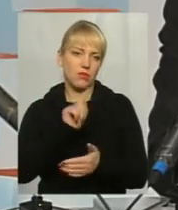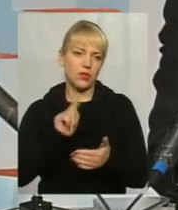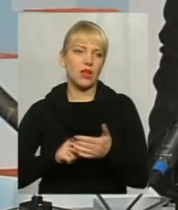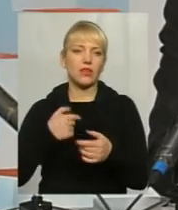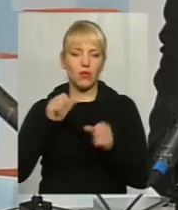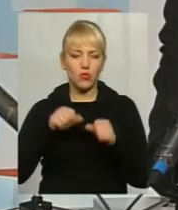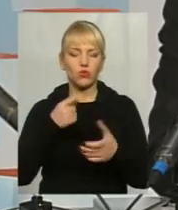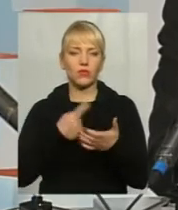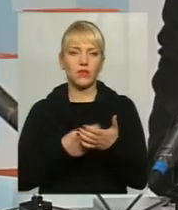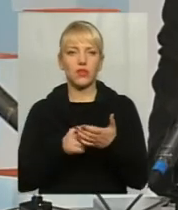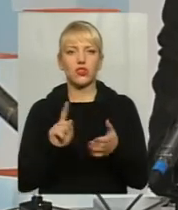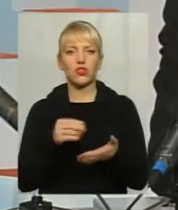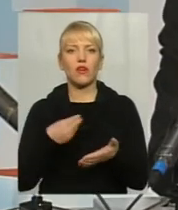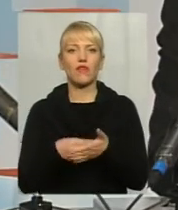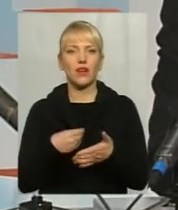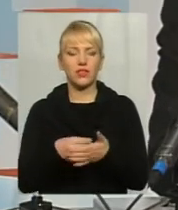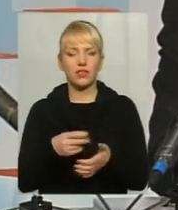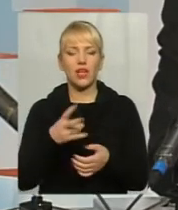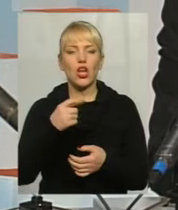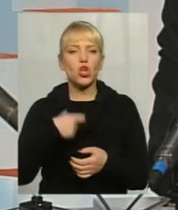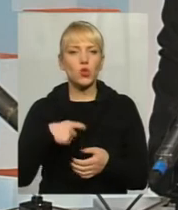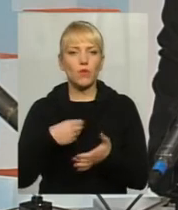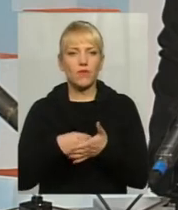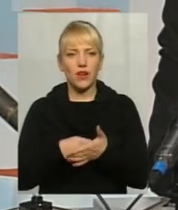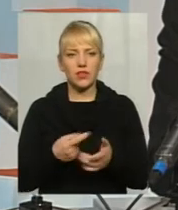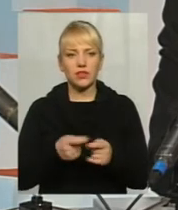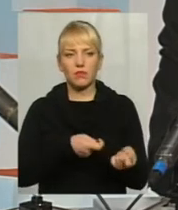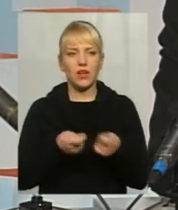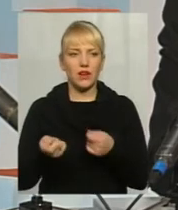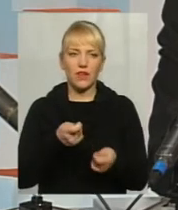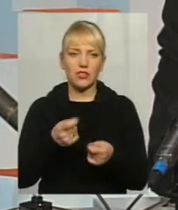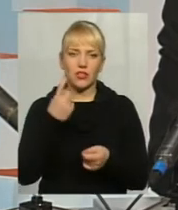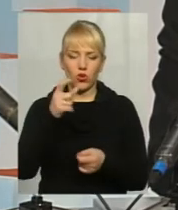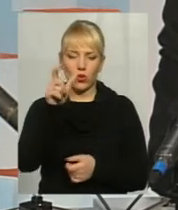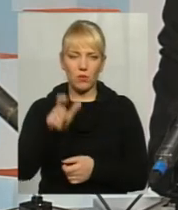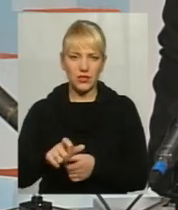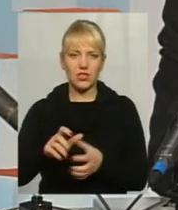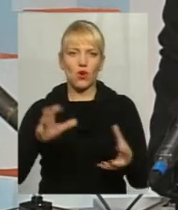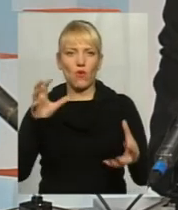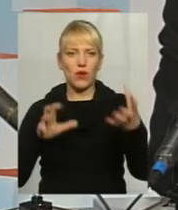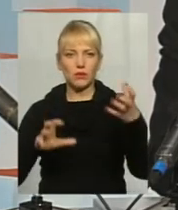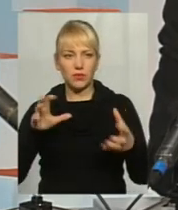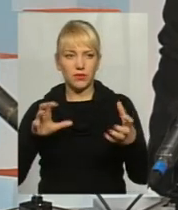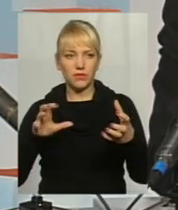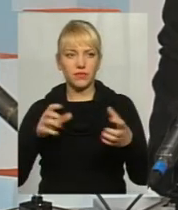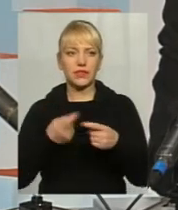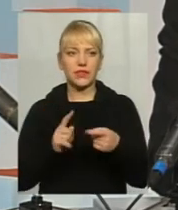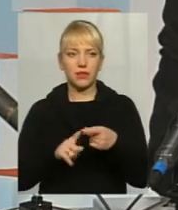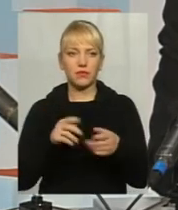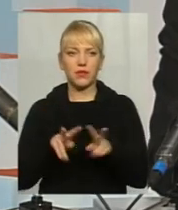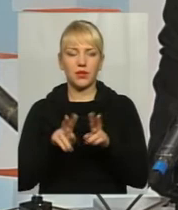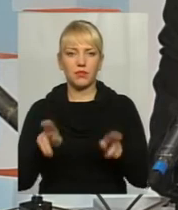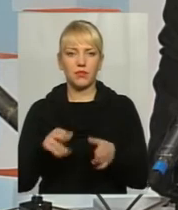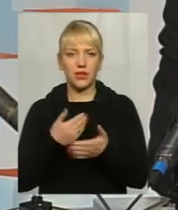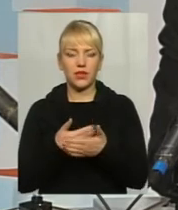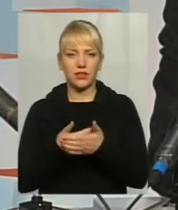підтвердити, що собі вартість перевезення одного пасажиру в великогабаритному автобусі, воно приблизно в